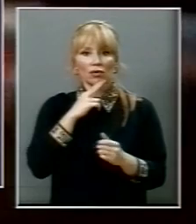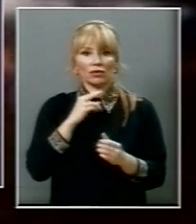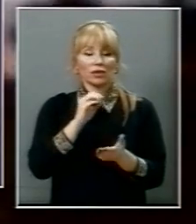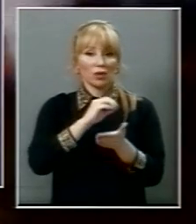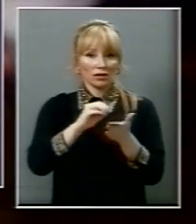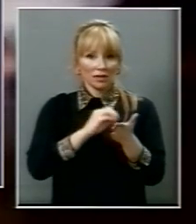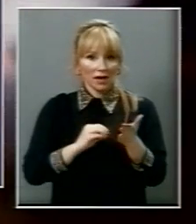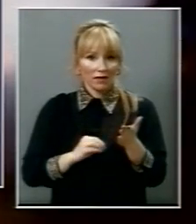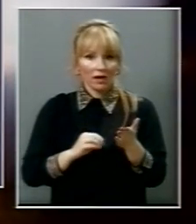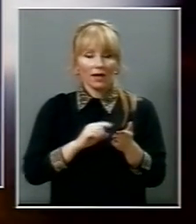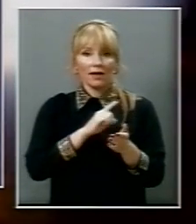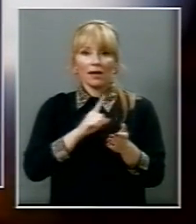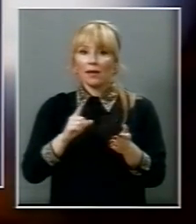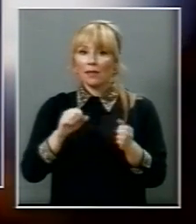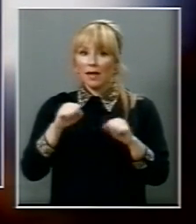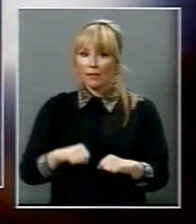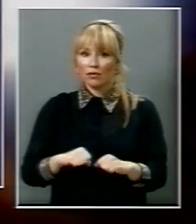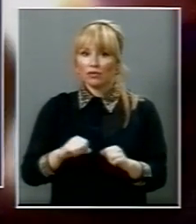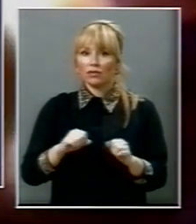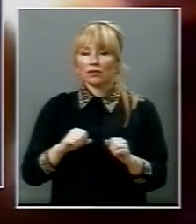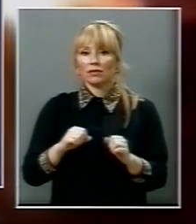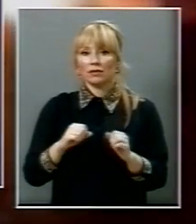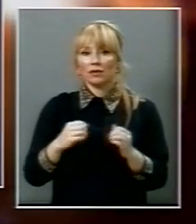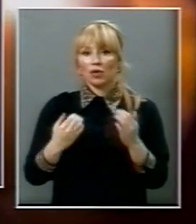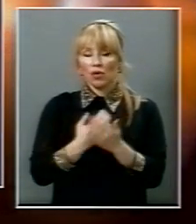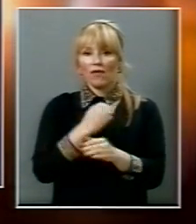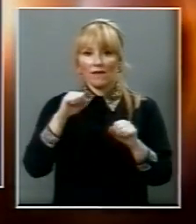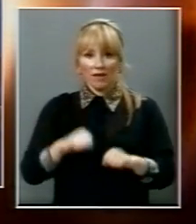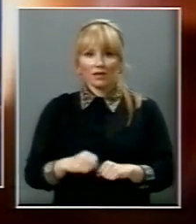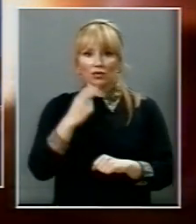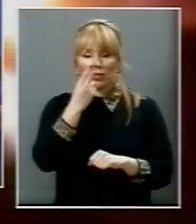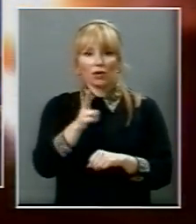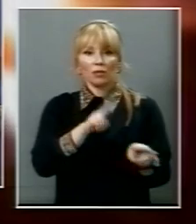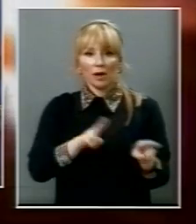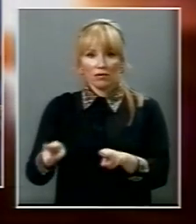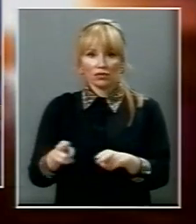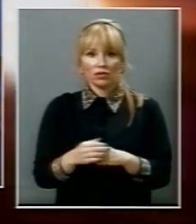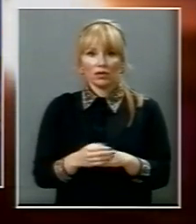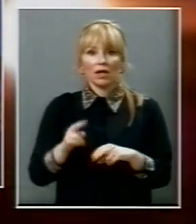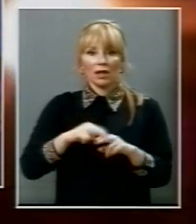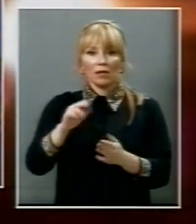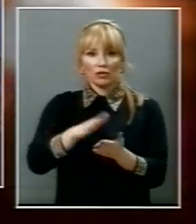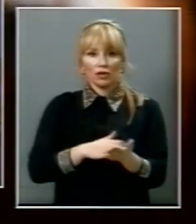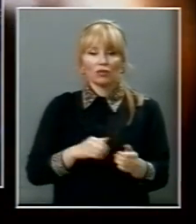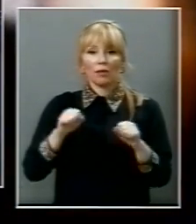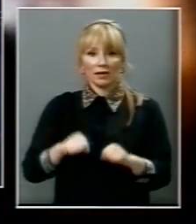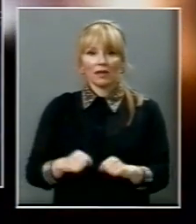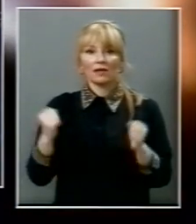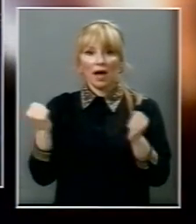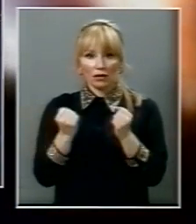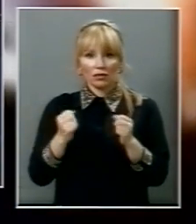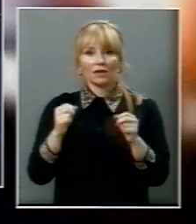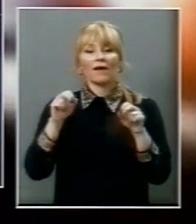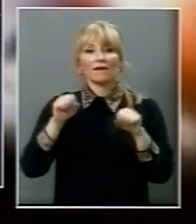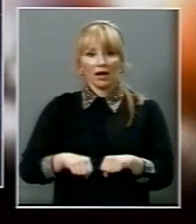su se ocrtavale nemoć i sad populizam nove vlasti u pogodu pravosuđe. Na početku mandata aktuelna